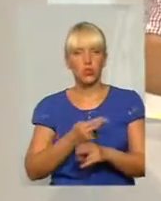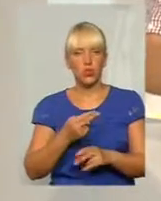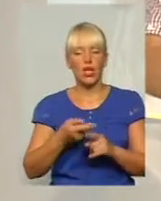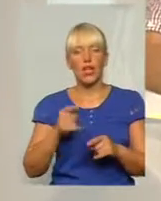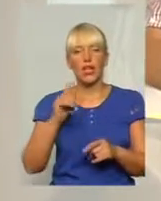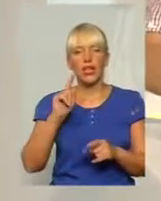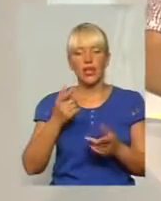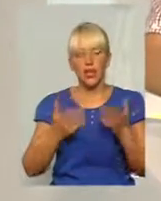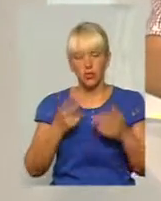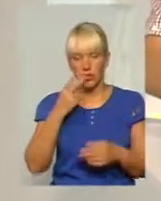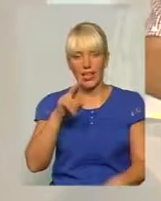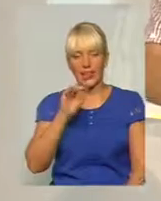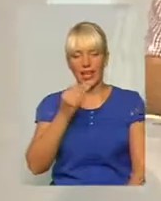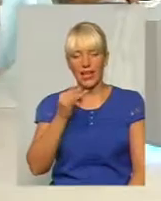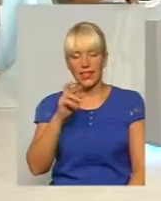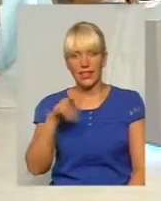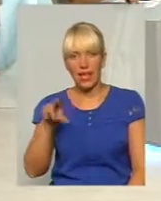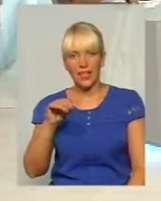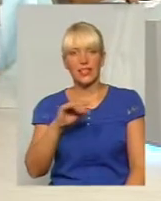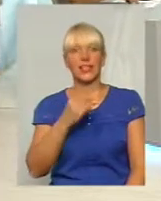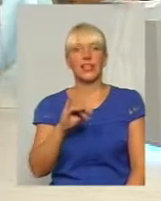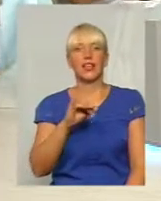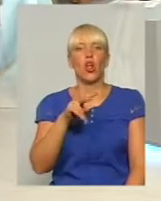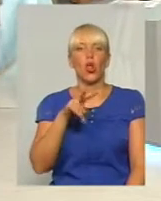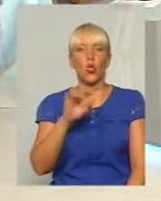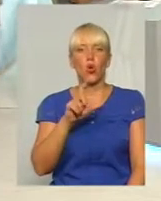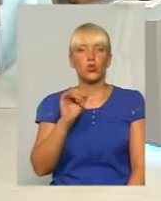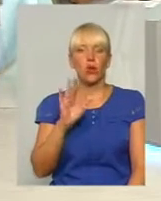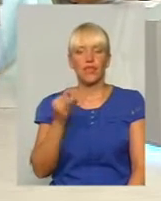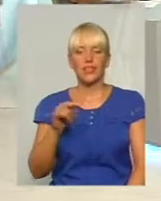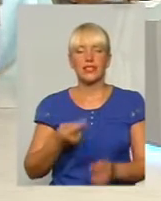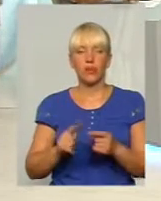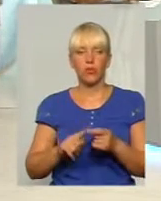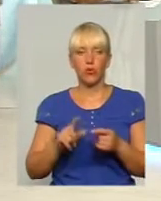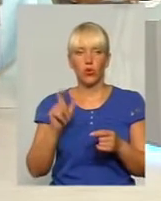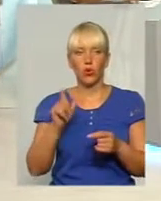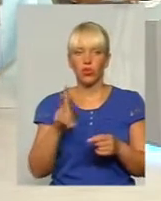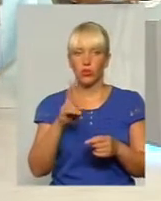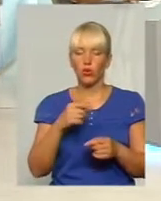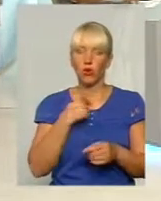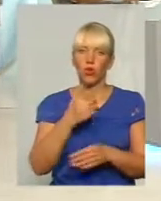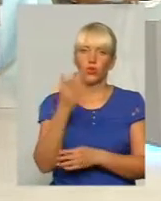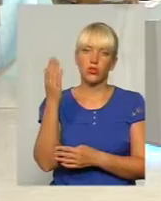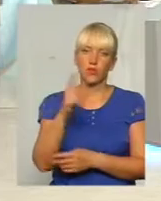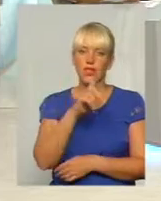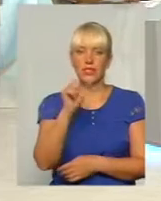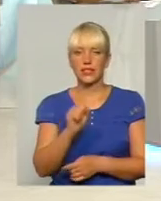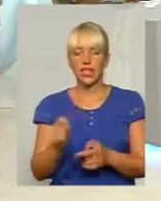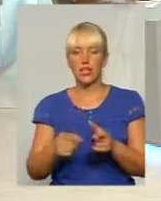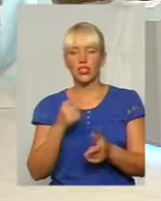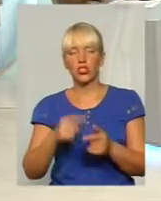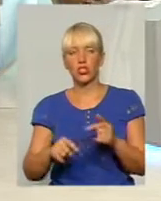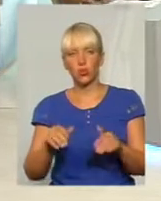брати дійде і Лазового, прикладу, це все відбувалось десь в проміжах одна година. Є люди, які голосували, там, за або утримувалися,